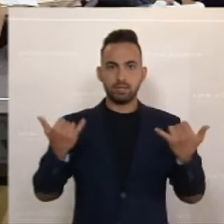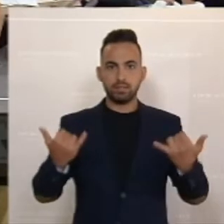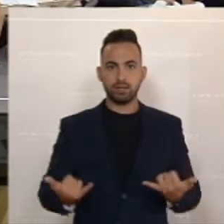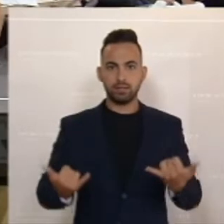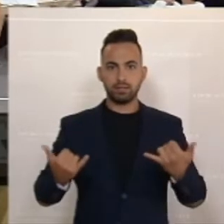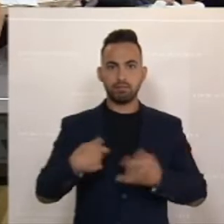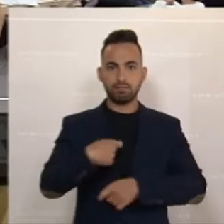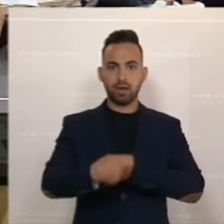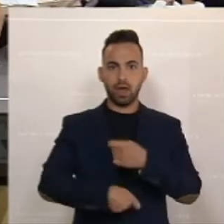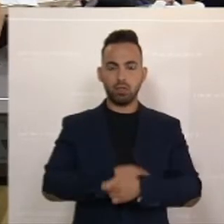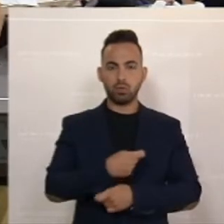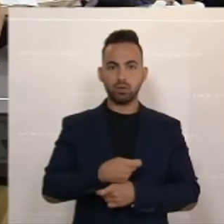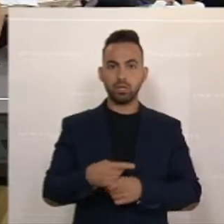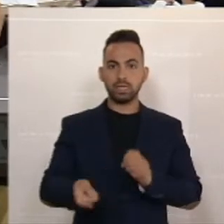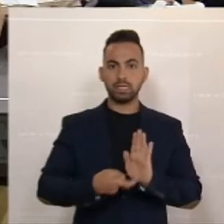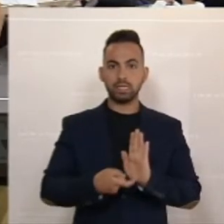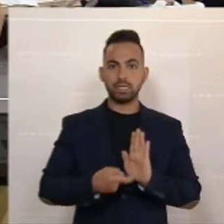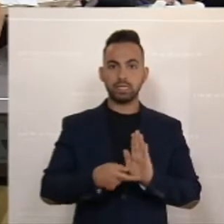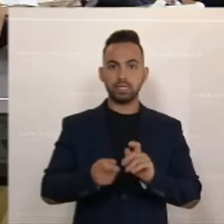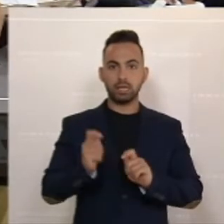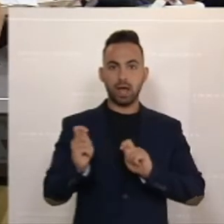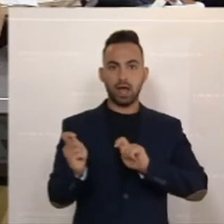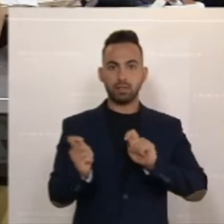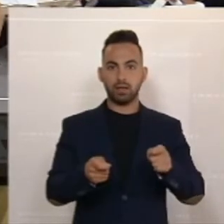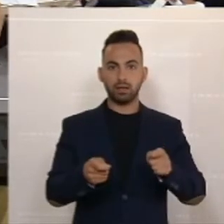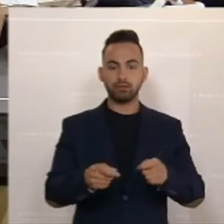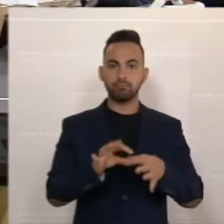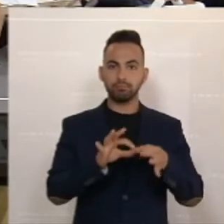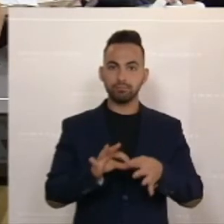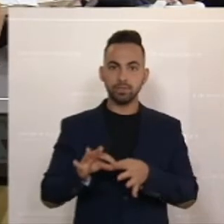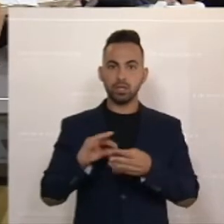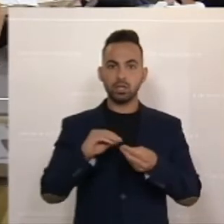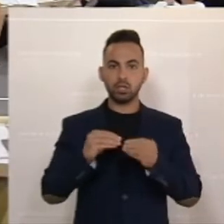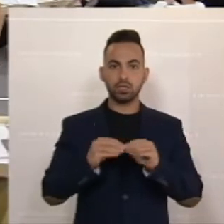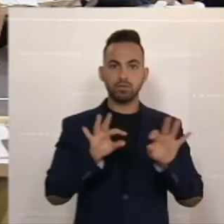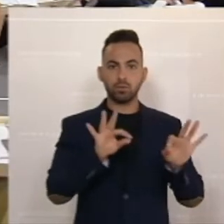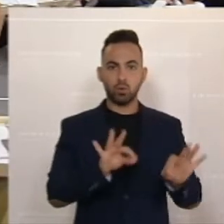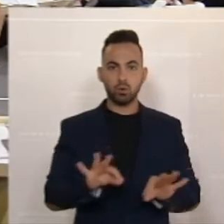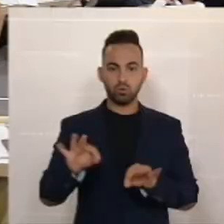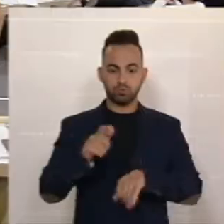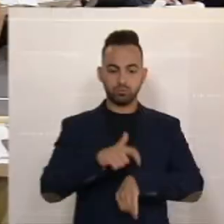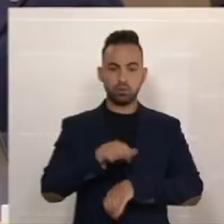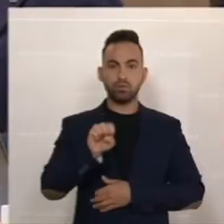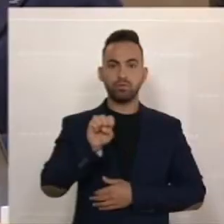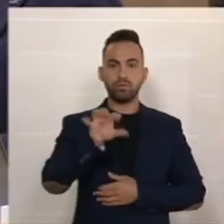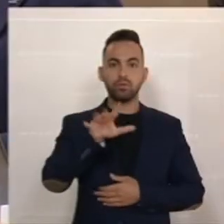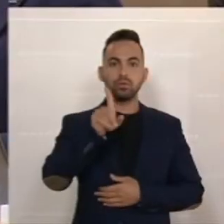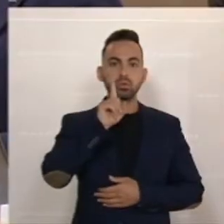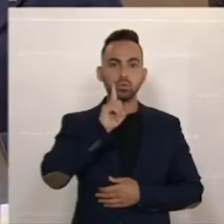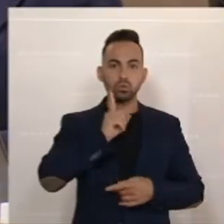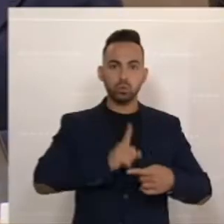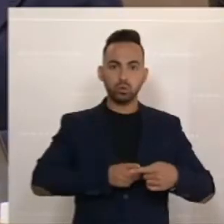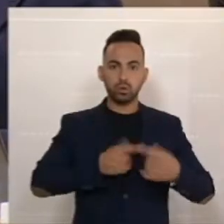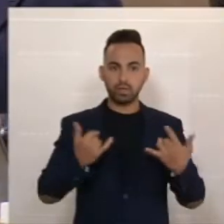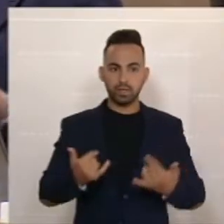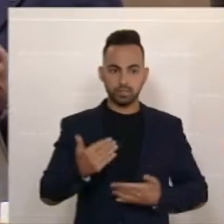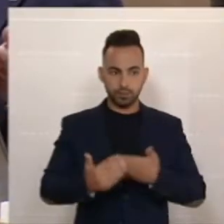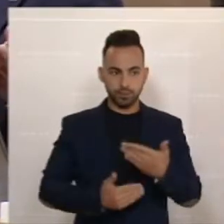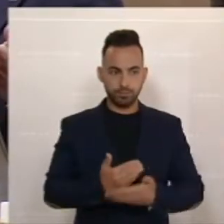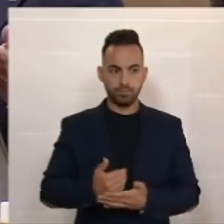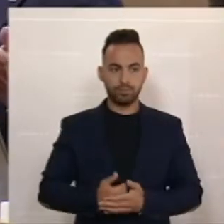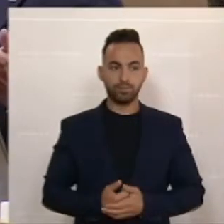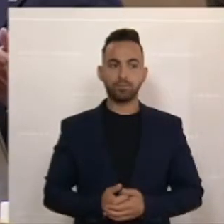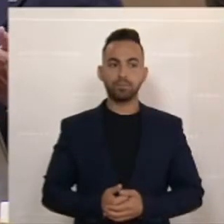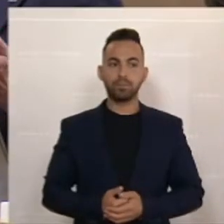statt Einmalzahlungen, die verbuffen, bevor sie ankommen, Herr Bundeskanzler. So der Titel der Dringlichen geht es jetzt einmal mehr